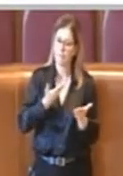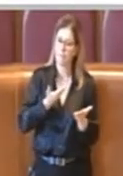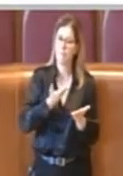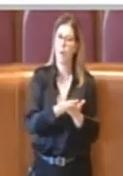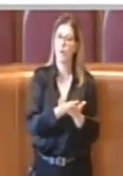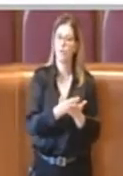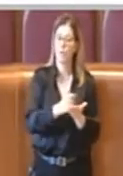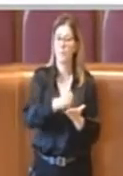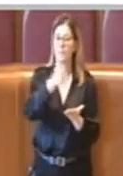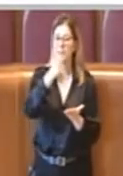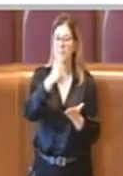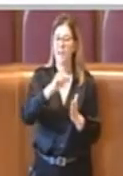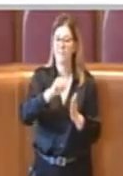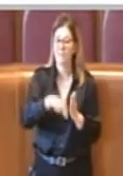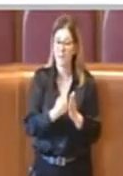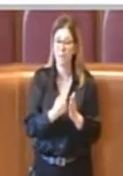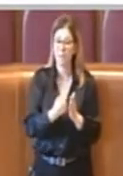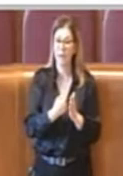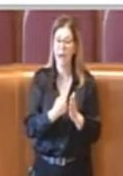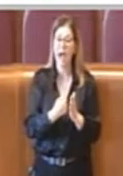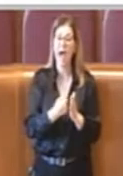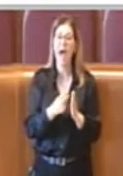prima firma ex articolo 58.